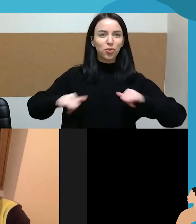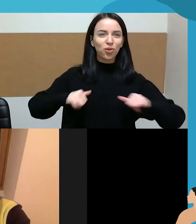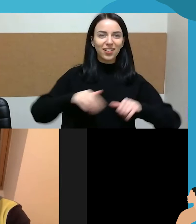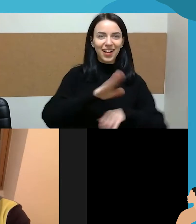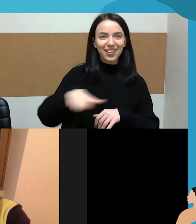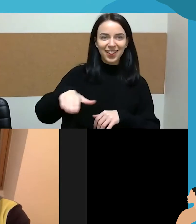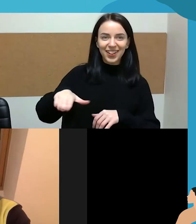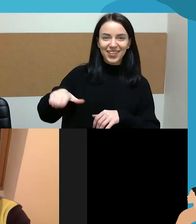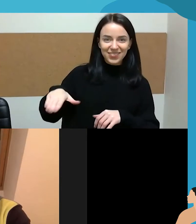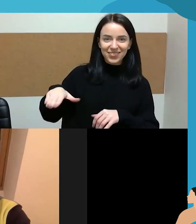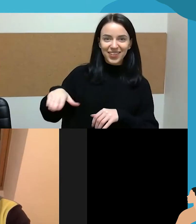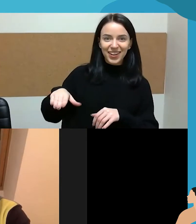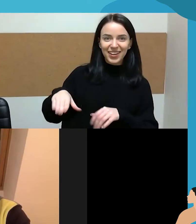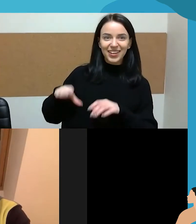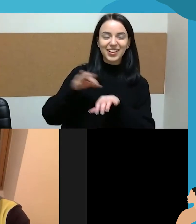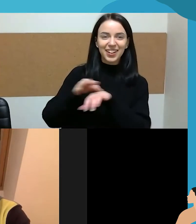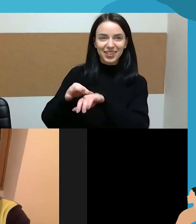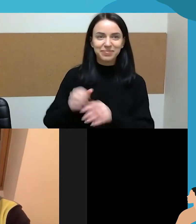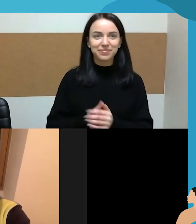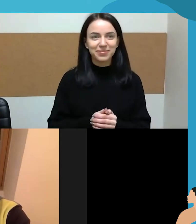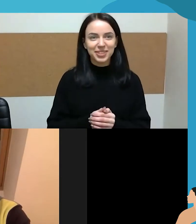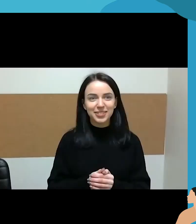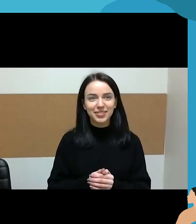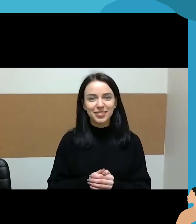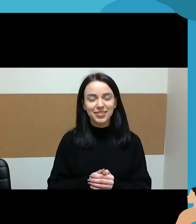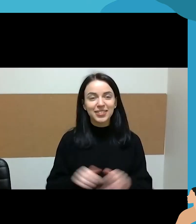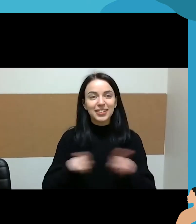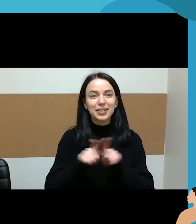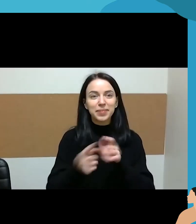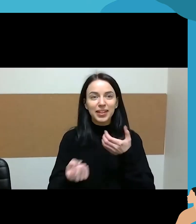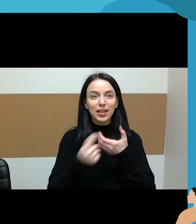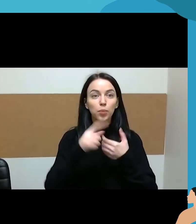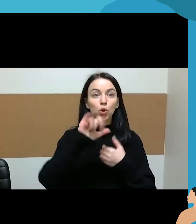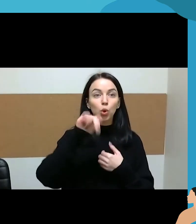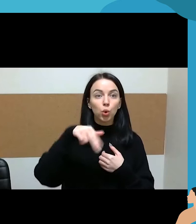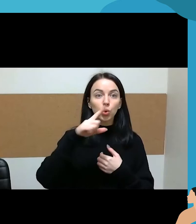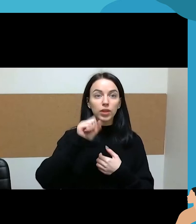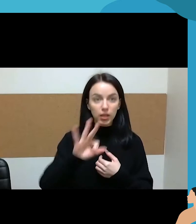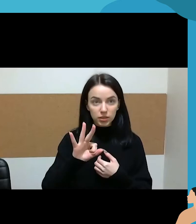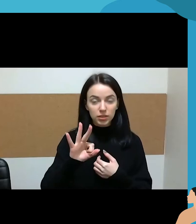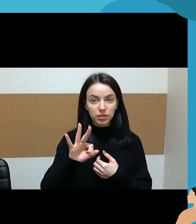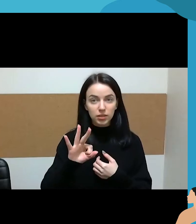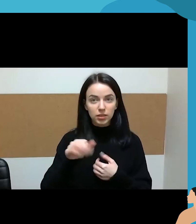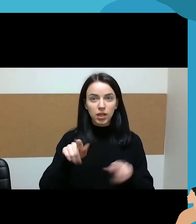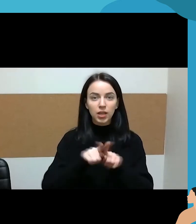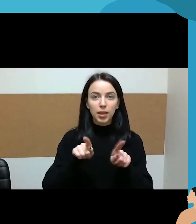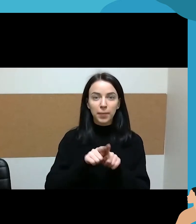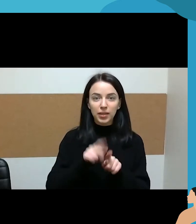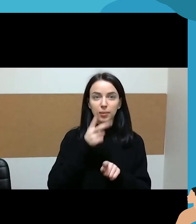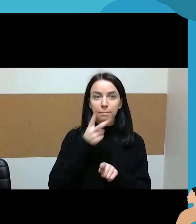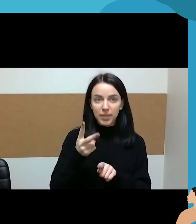katedros aikštę, bet mes to viską aptelisim. Dar prie mūsų prisijungė Liudas Basiulis, kuris aš mačiau irgi, ką tik